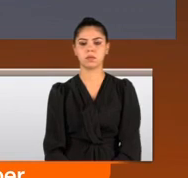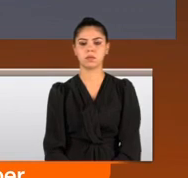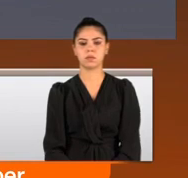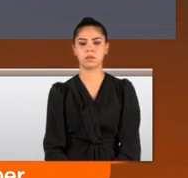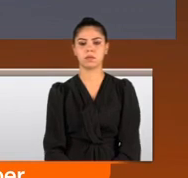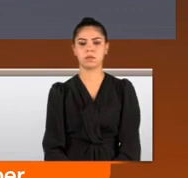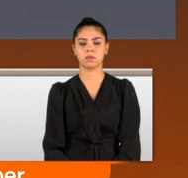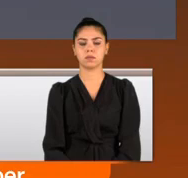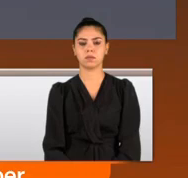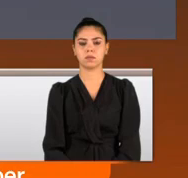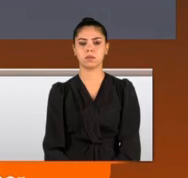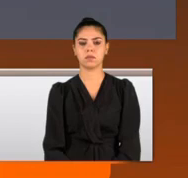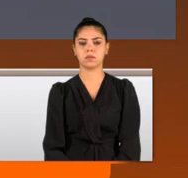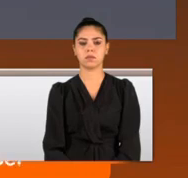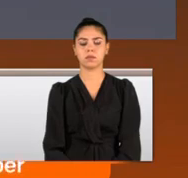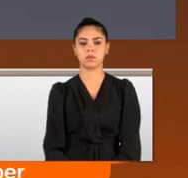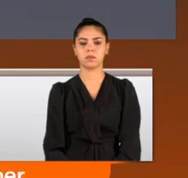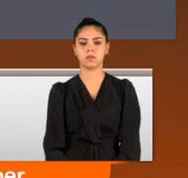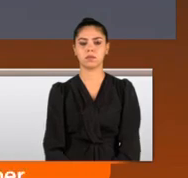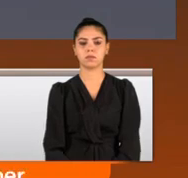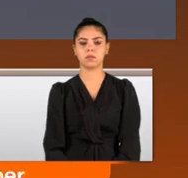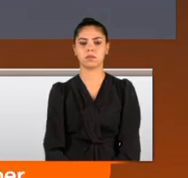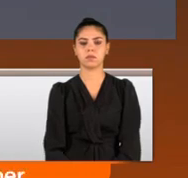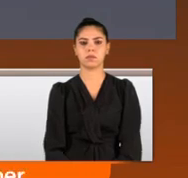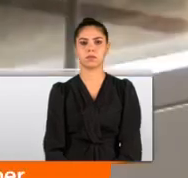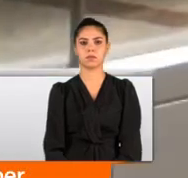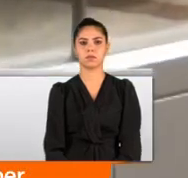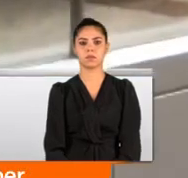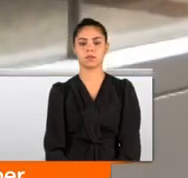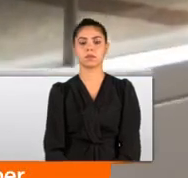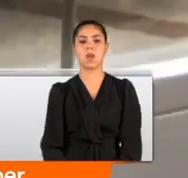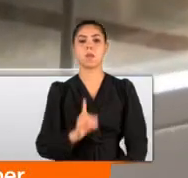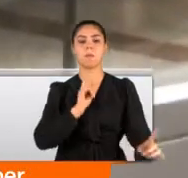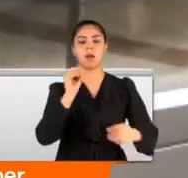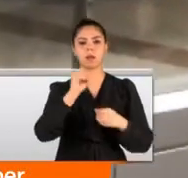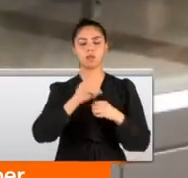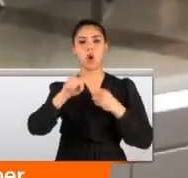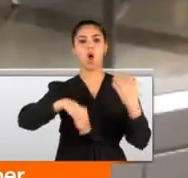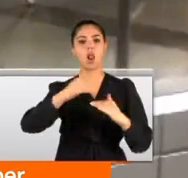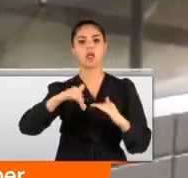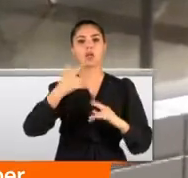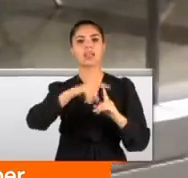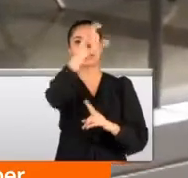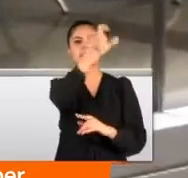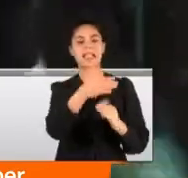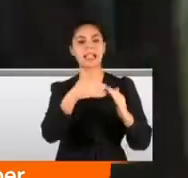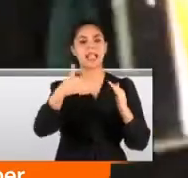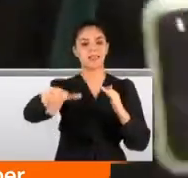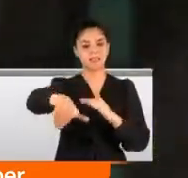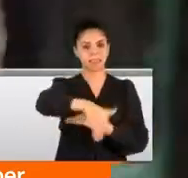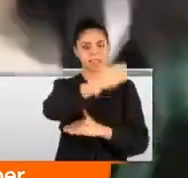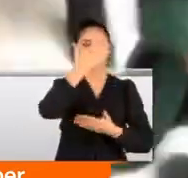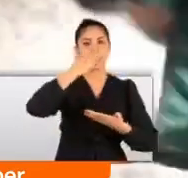Değil kulübeden, sokaktan bile sesimin duyulması gerekirdi. Davada olaydan sonra Bulutsuz'un evine gittiği